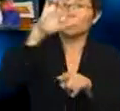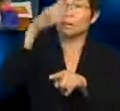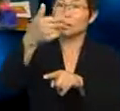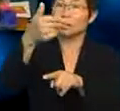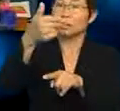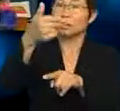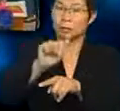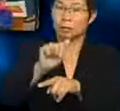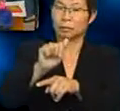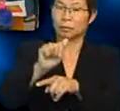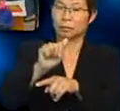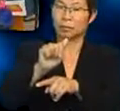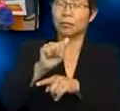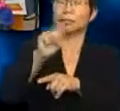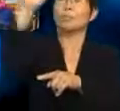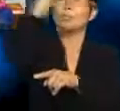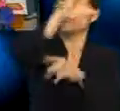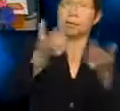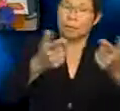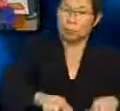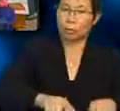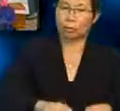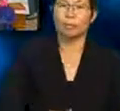bulan berlaku?